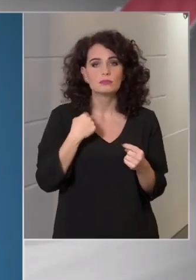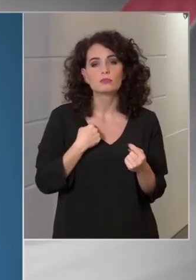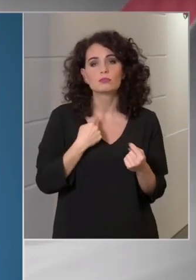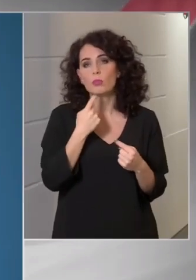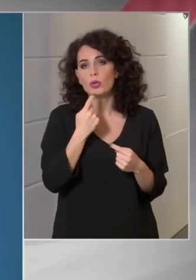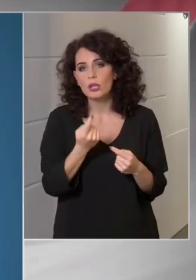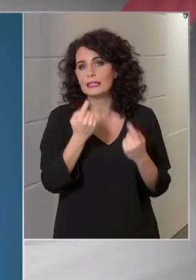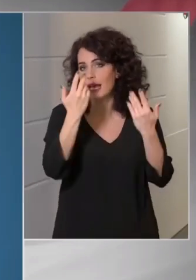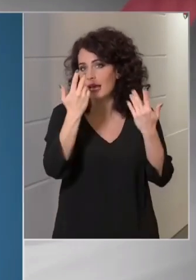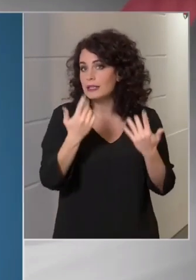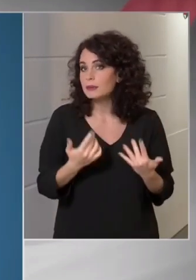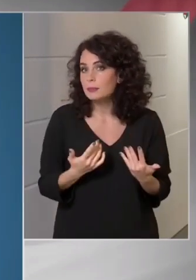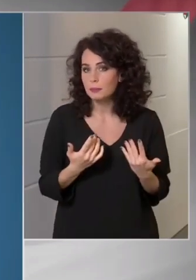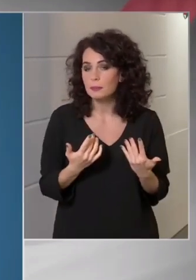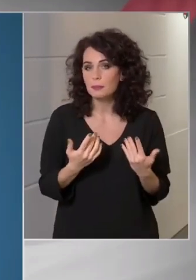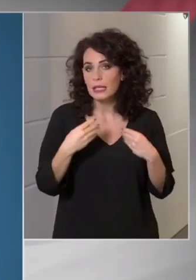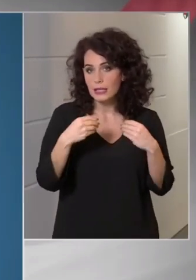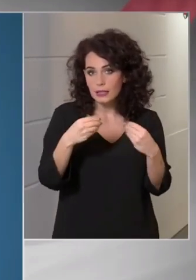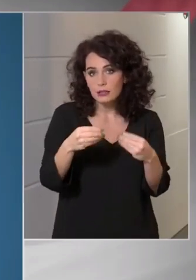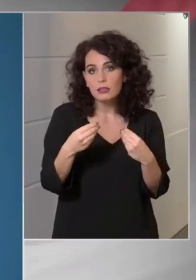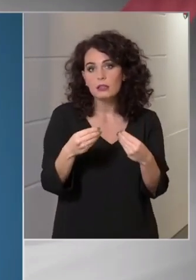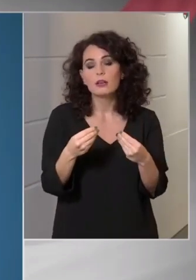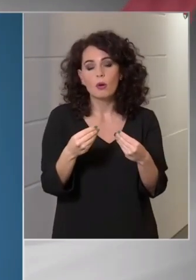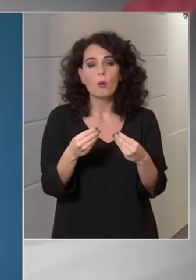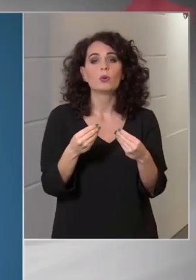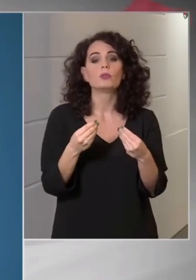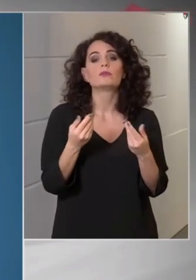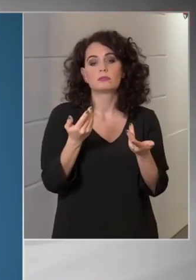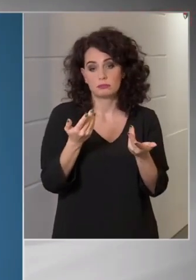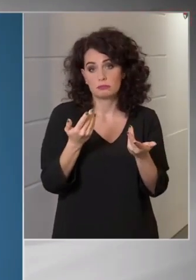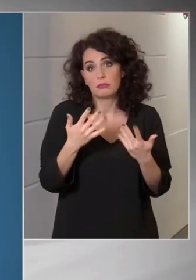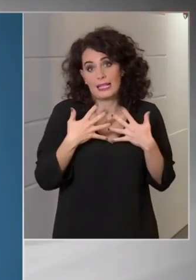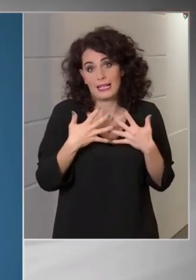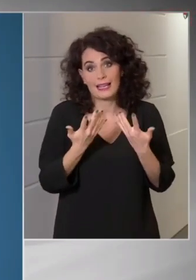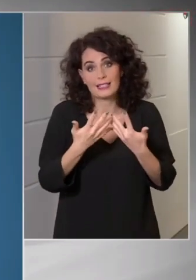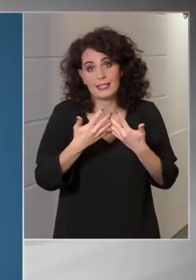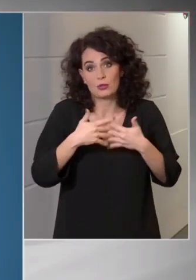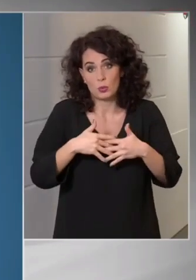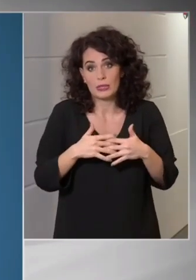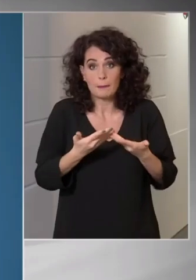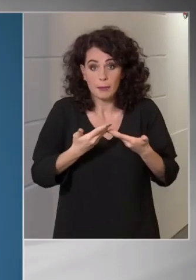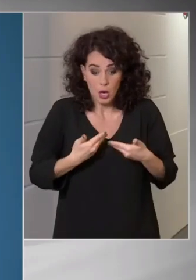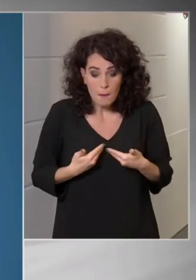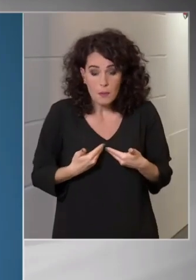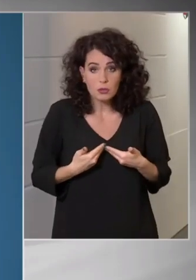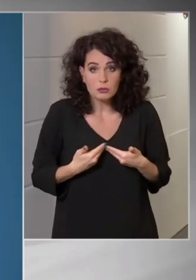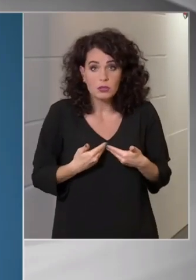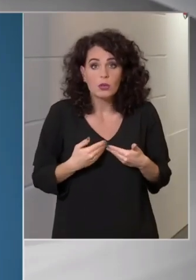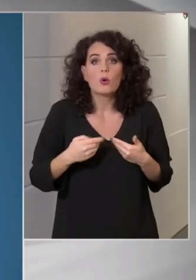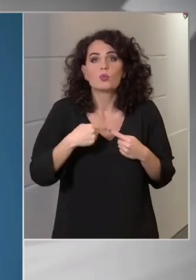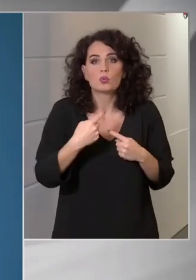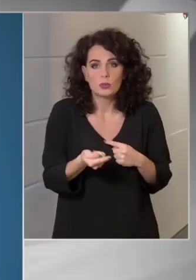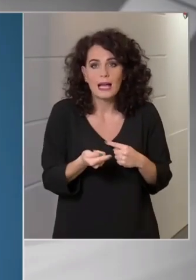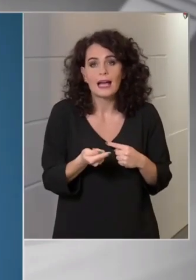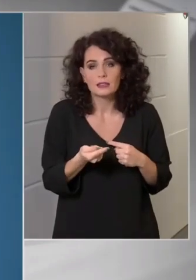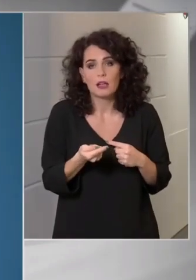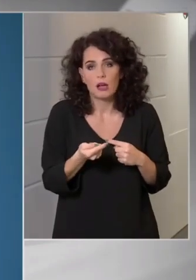eredményről tudunk beszámolni, hogy lélegeztetőgépre kerülést követően is